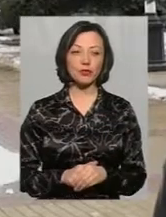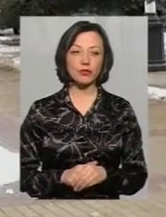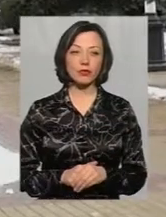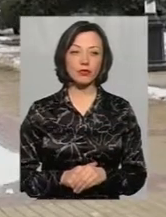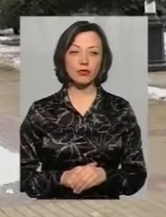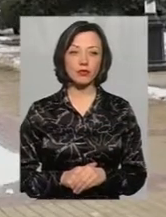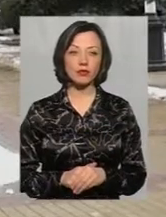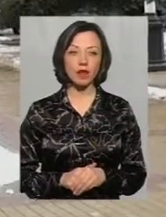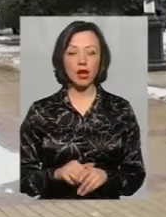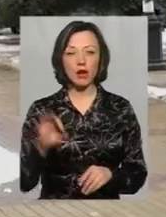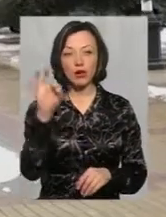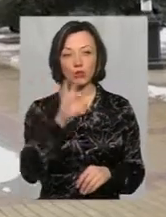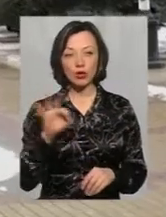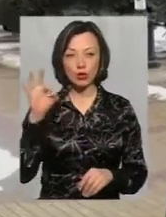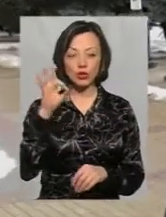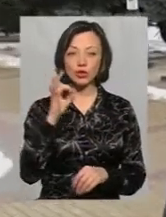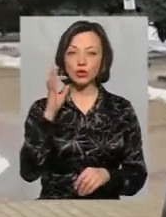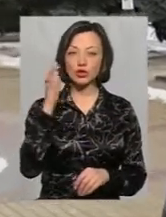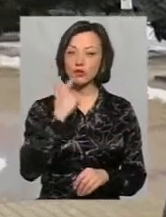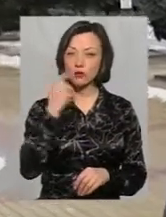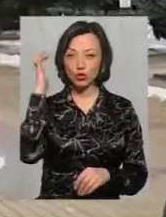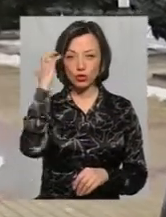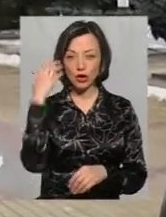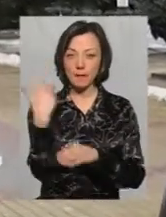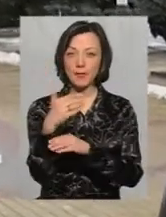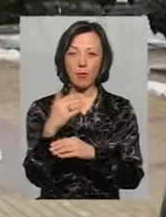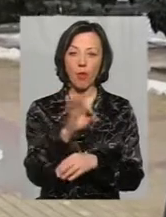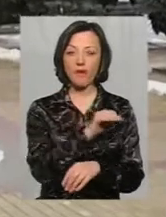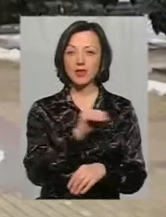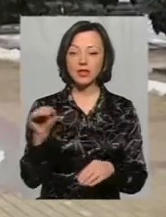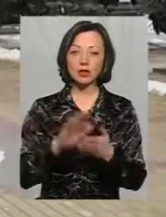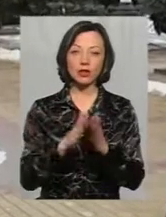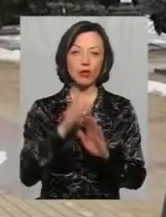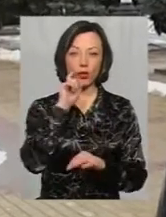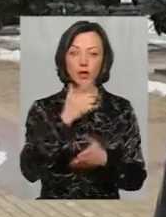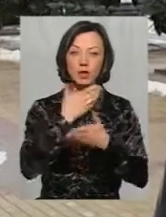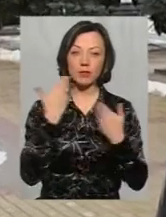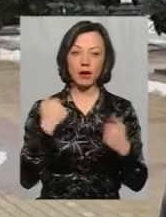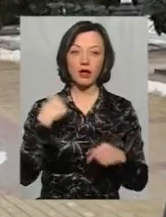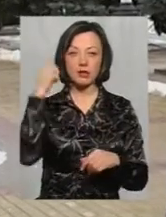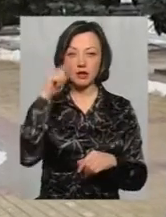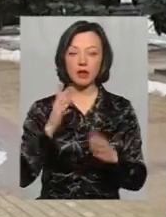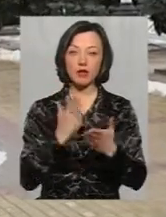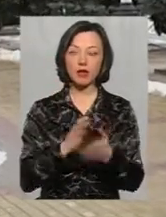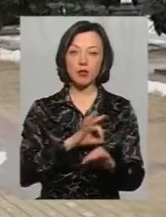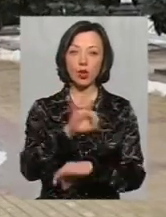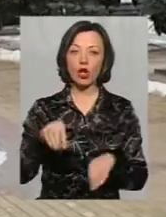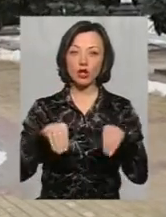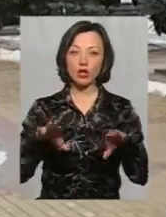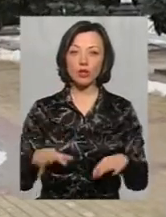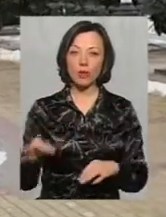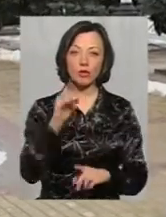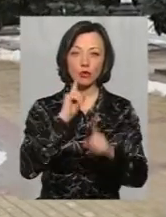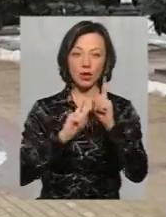Щодо червоно-чорного прапору, то він жодного офіційного статусу в Україні на даний час немає. Мені відомо лише, що є проєкт рішення Хмельницької